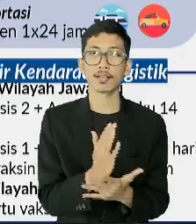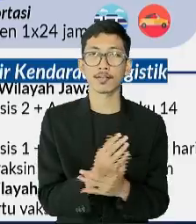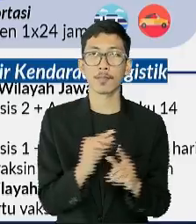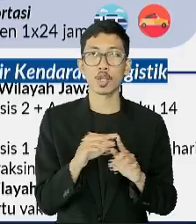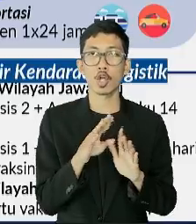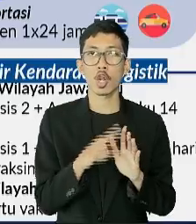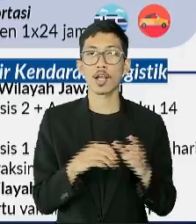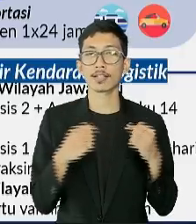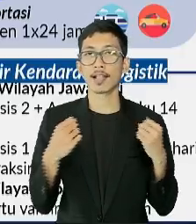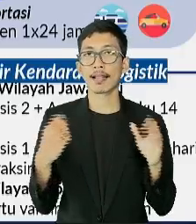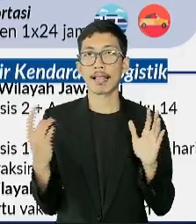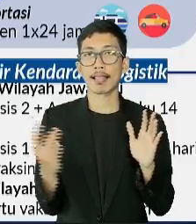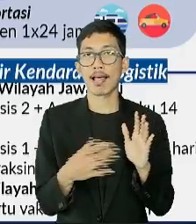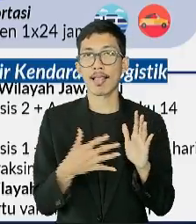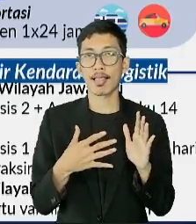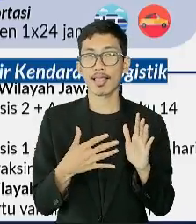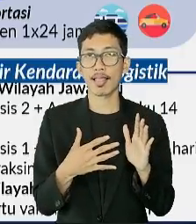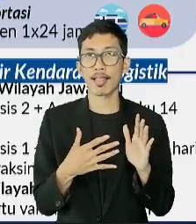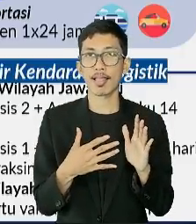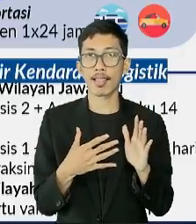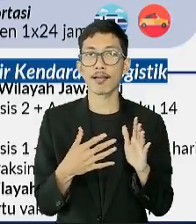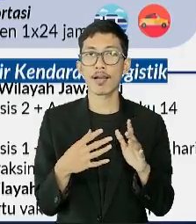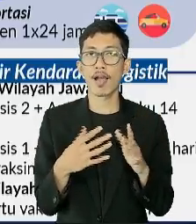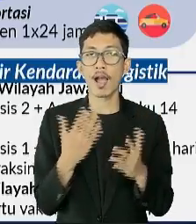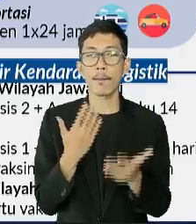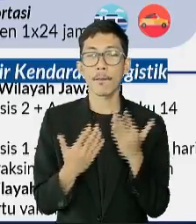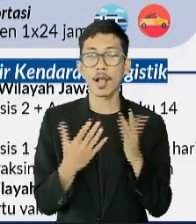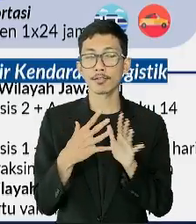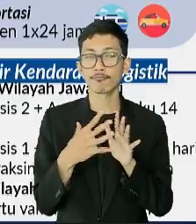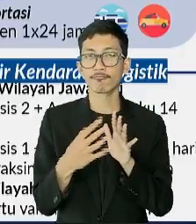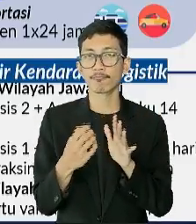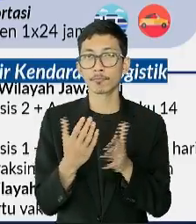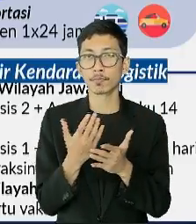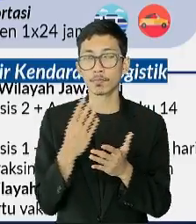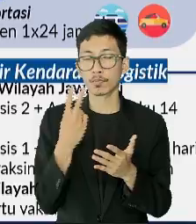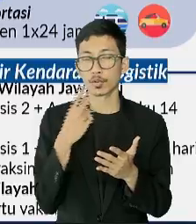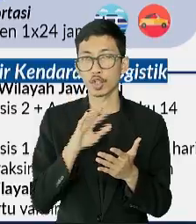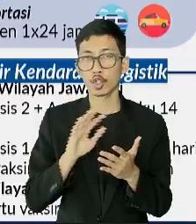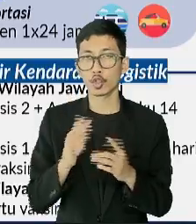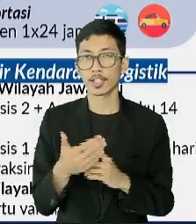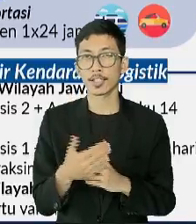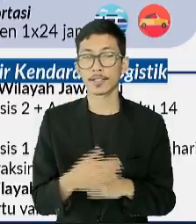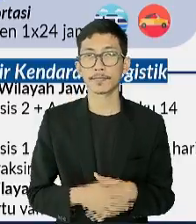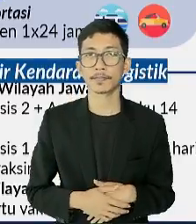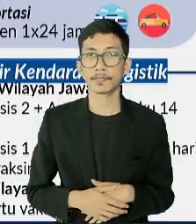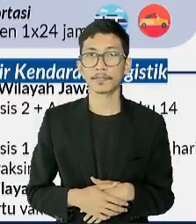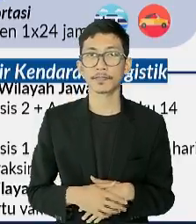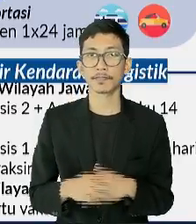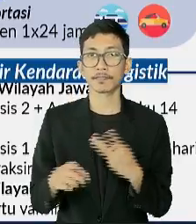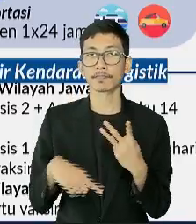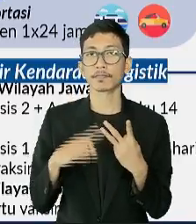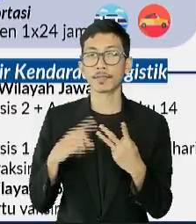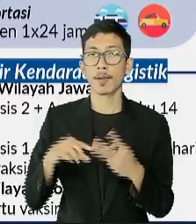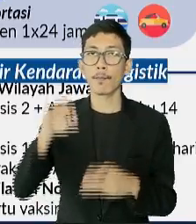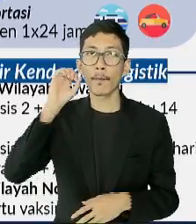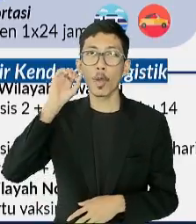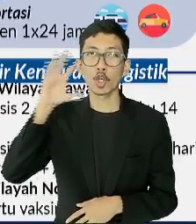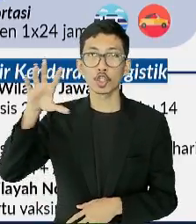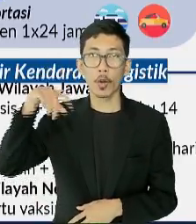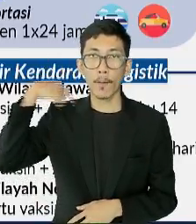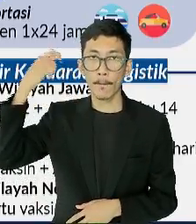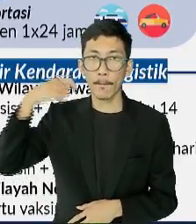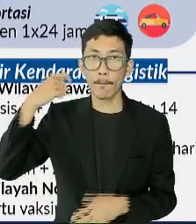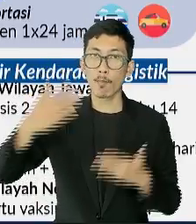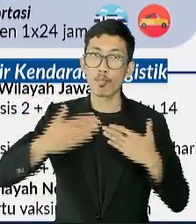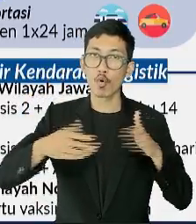protokol kesehatan ketat dan penggunaan peduli lindungi. Yang ketiga adalah bioskop dapat beroperasi dengan